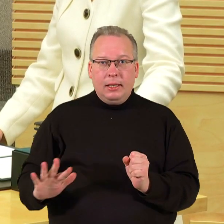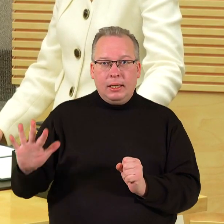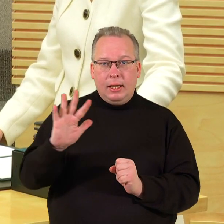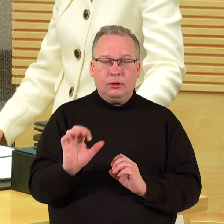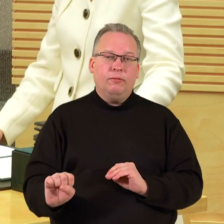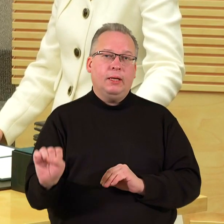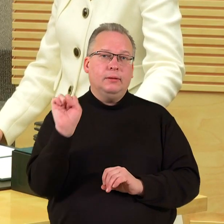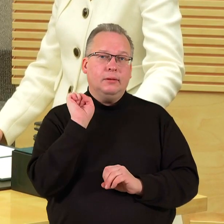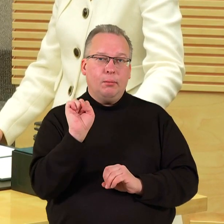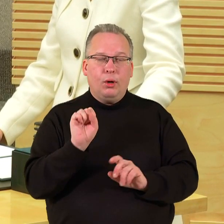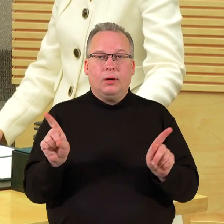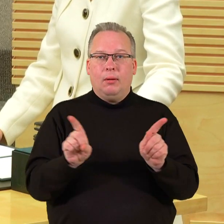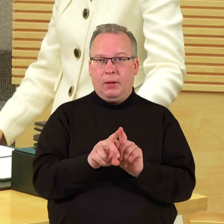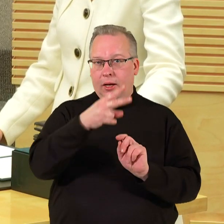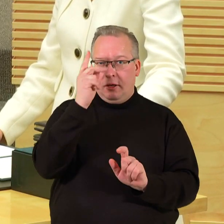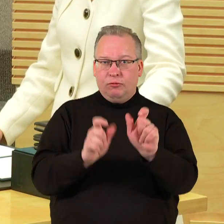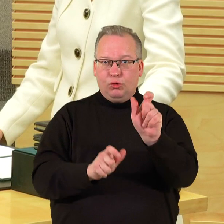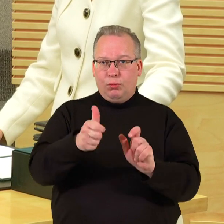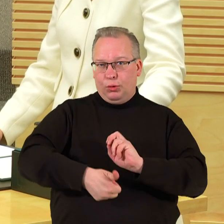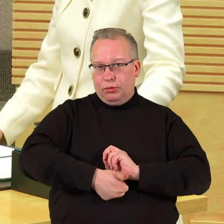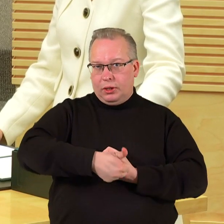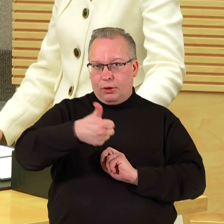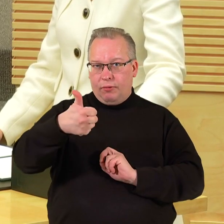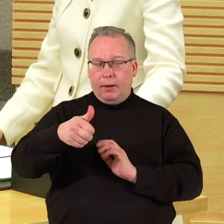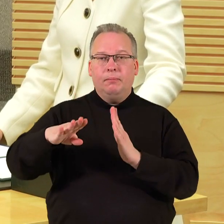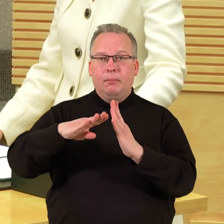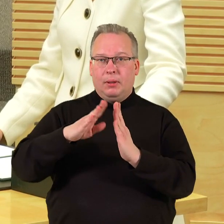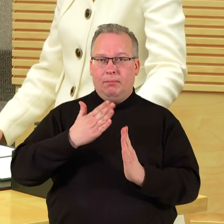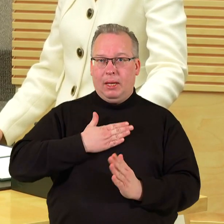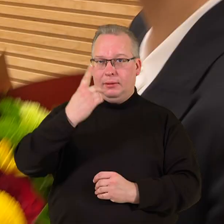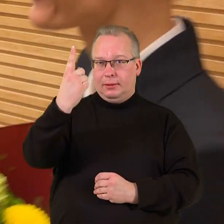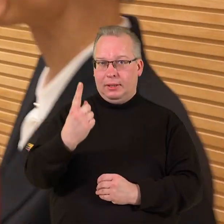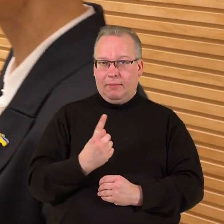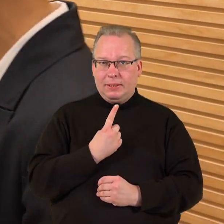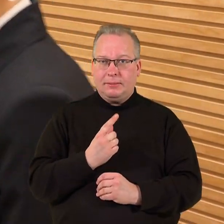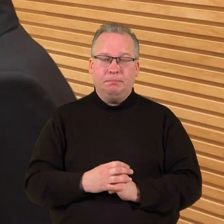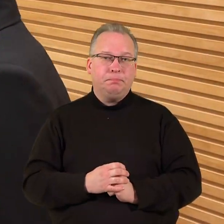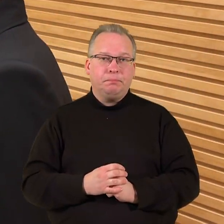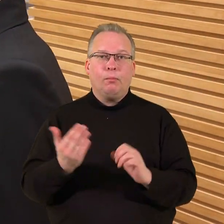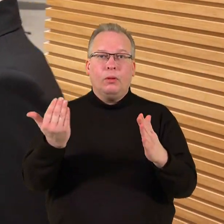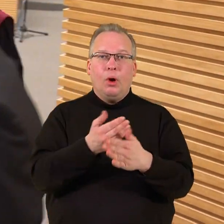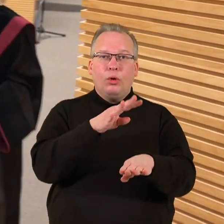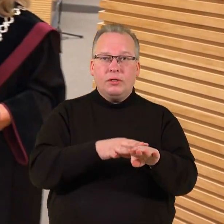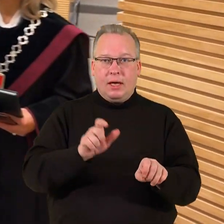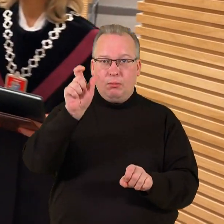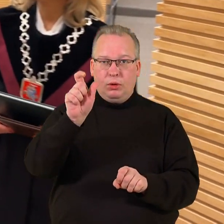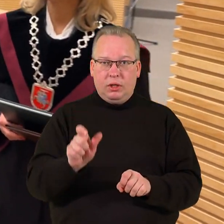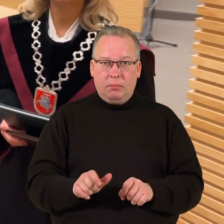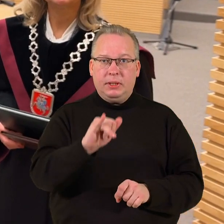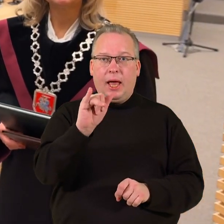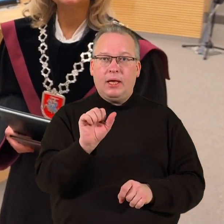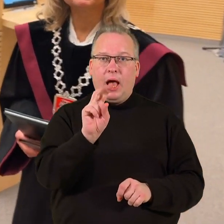demokratijai, Lietuvos žmonių geroviai. Te padeda man Dėvas. Nuojoji Seimo narė Angelija